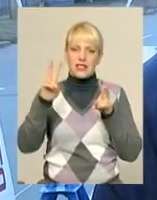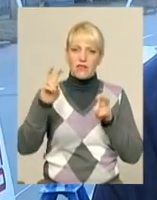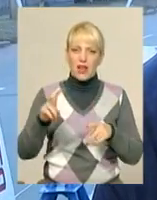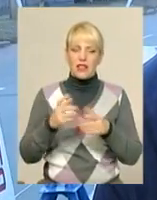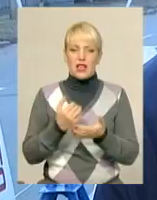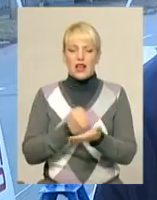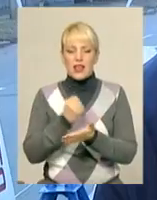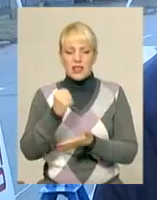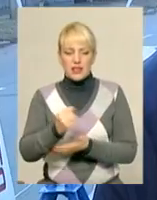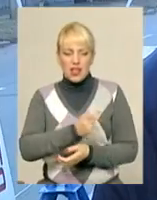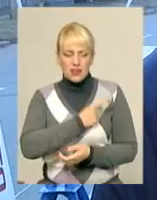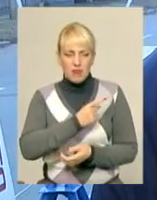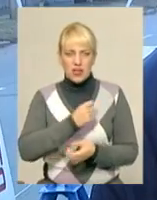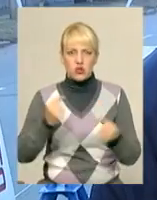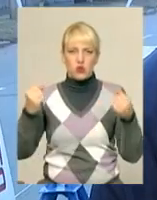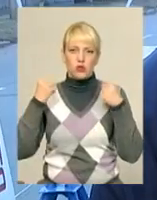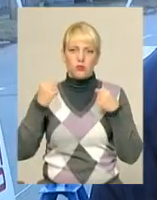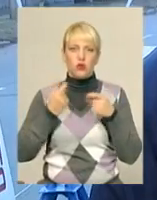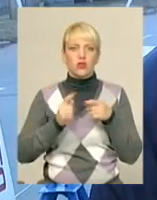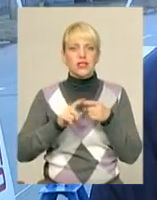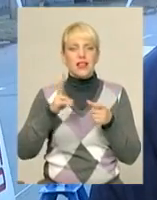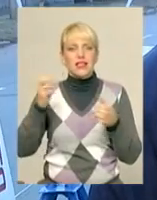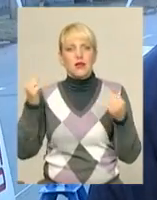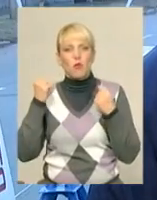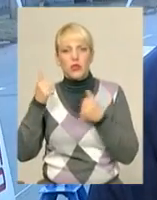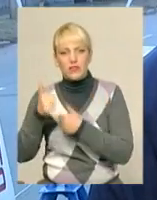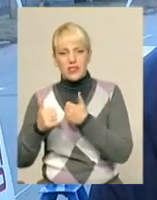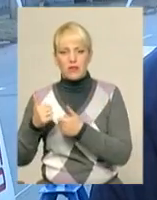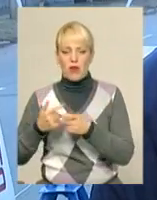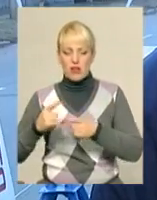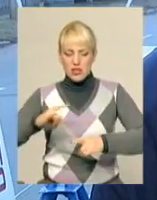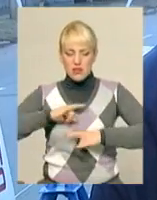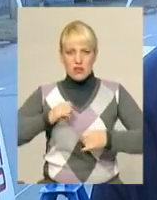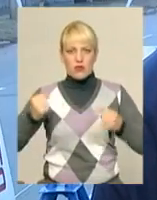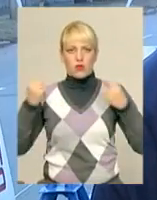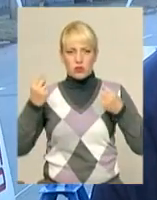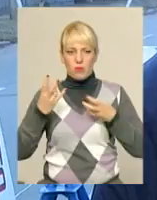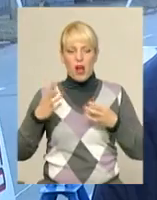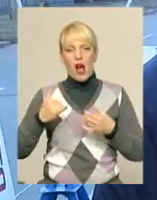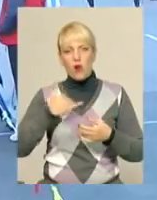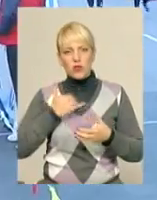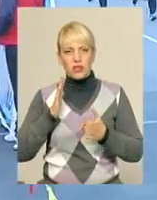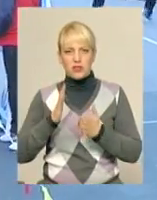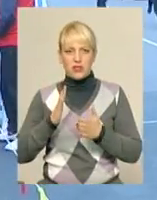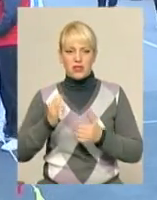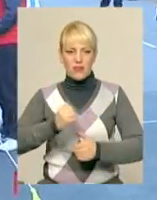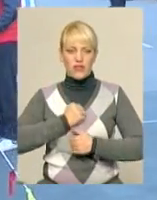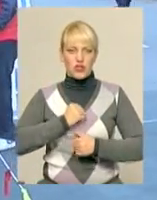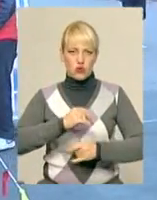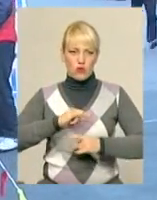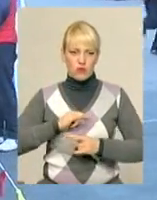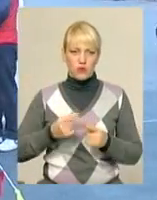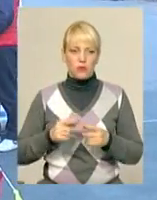то вони виконуються на спортивних змаганнях, спортивній формі одягу, а у нас персонал виконує масовий біг в військовій формі одягу. А ще не